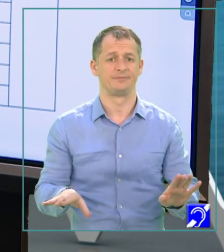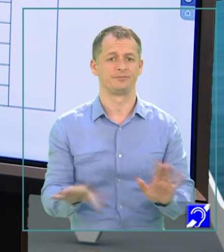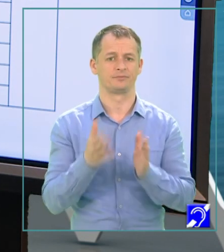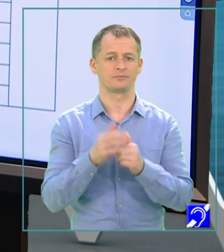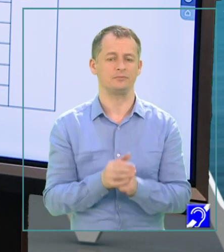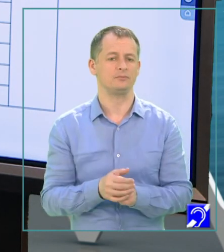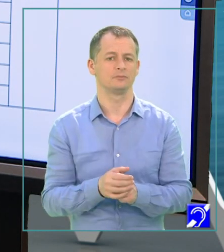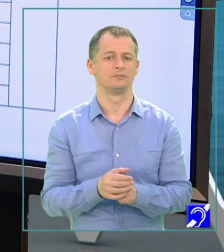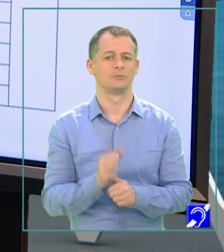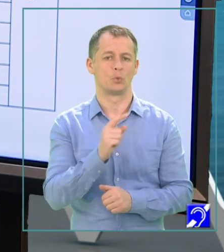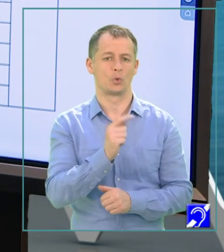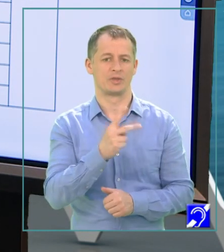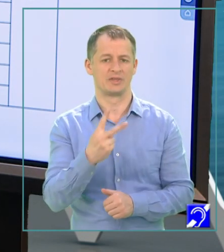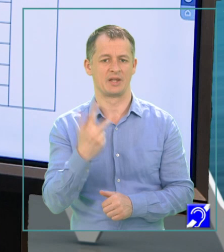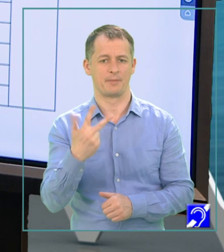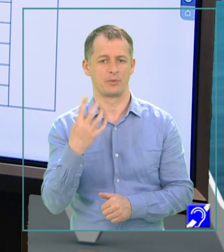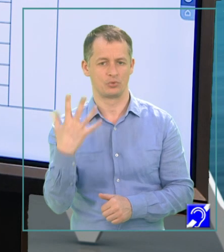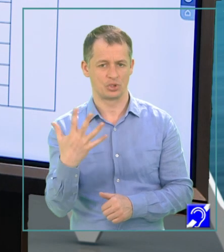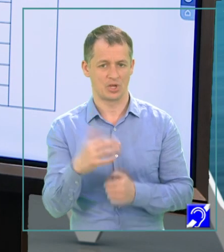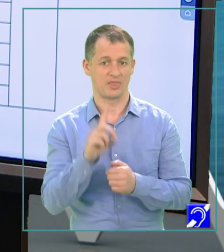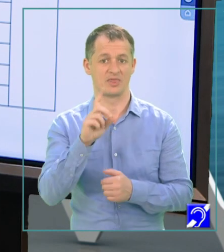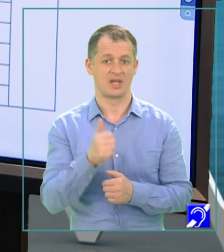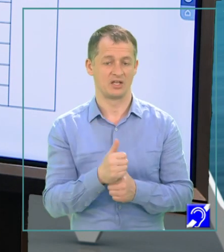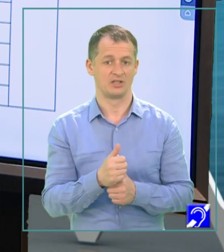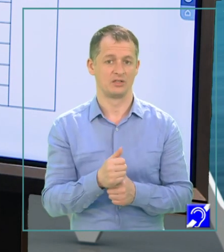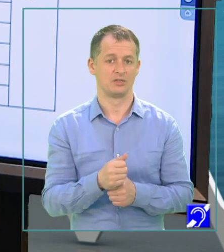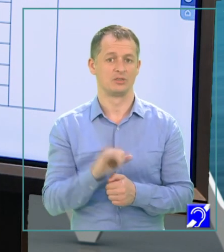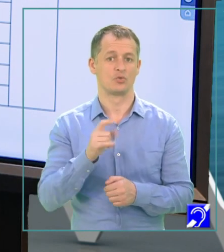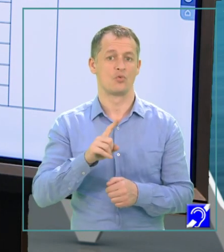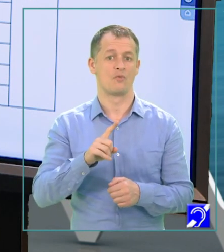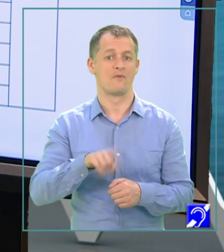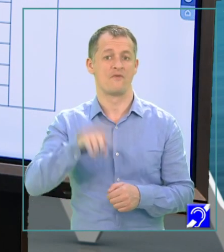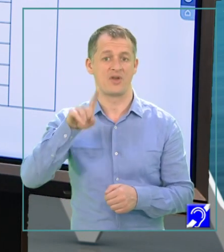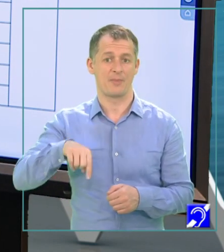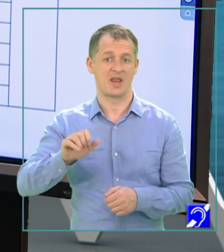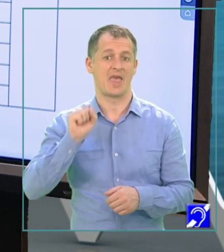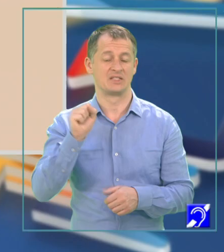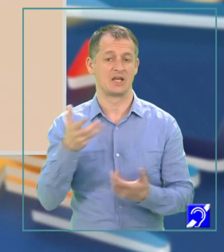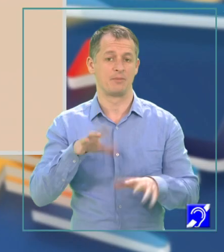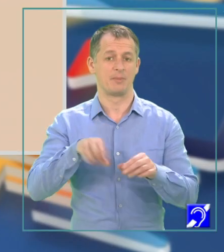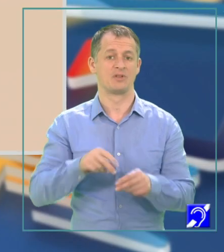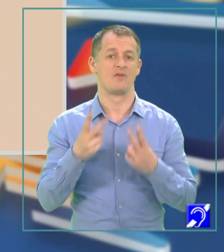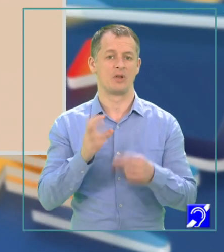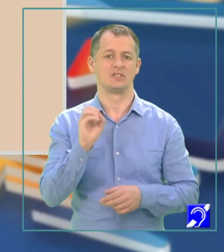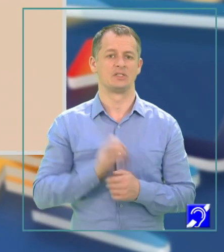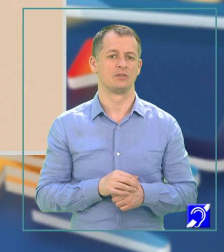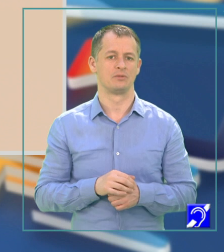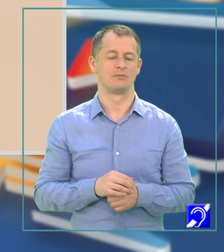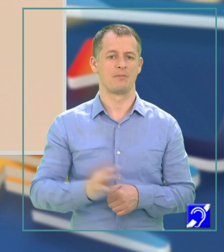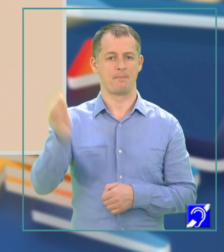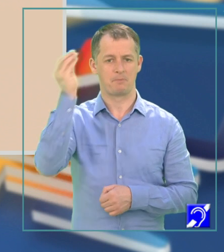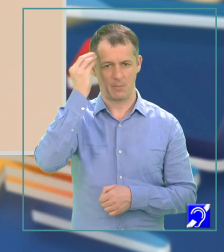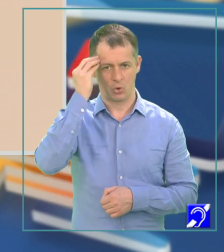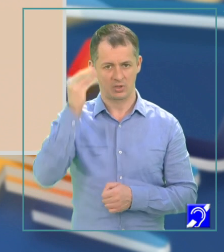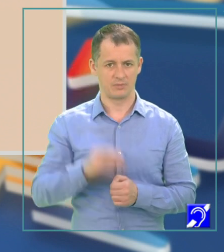numărul 1, 2, 3, 4, 5, dar și cu variabila S, care primește valoarea 0. Memorăm în variabila